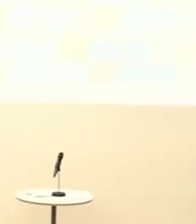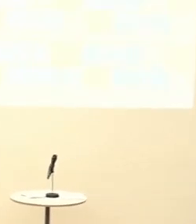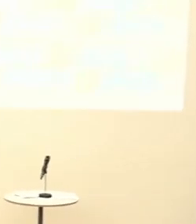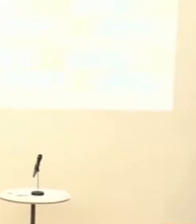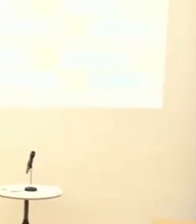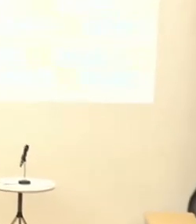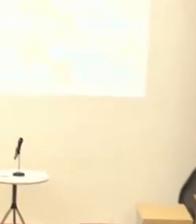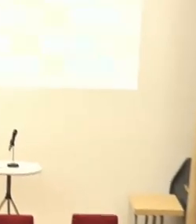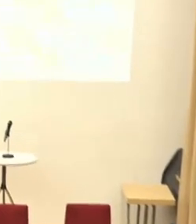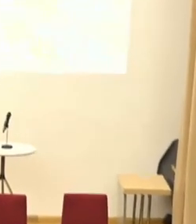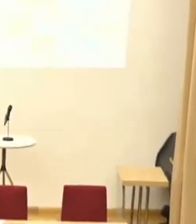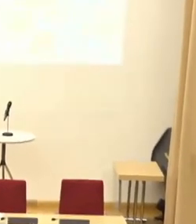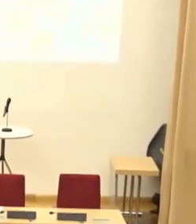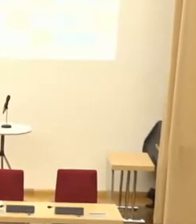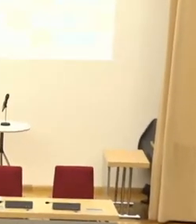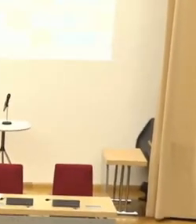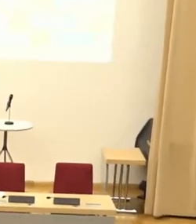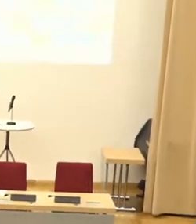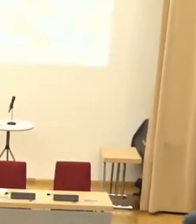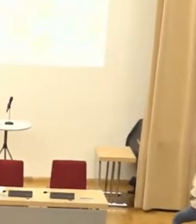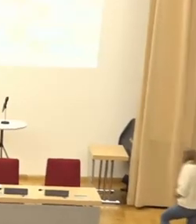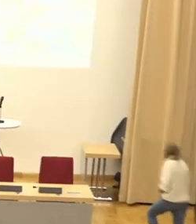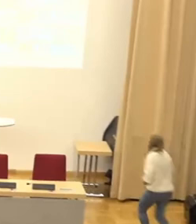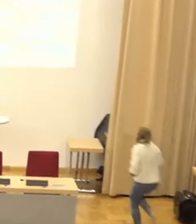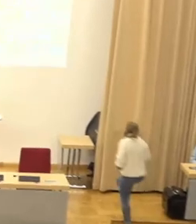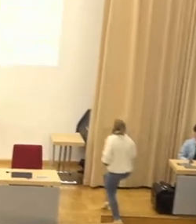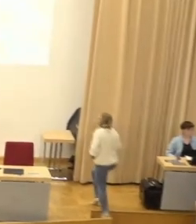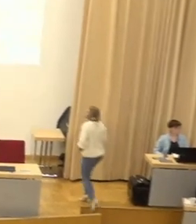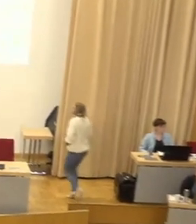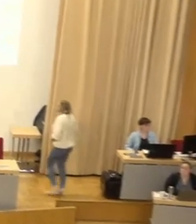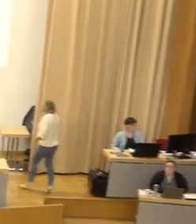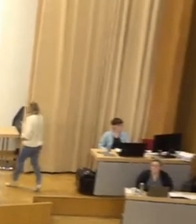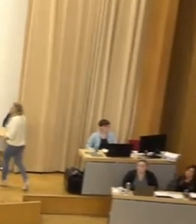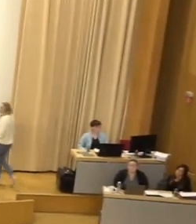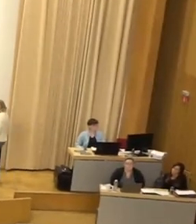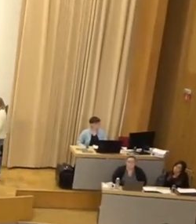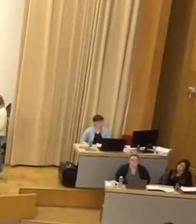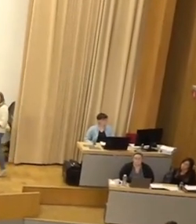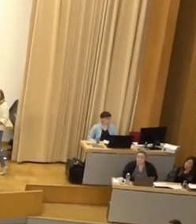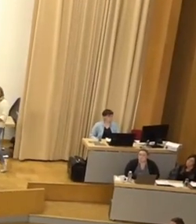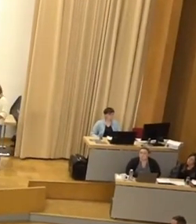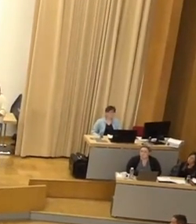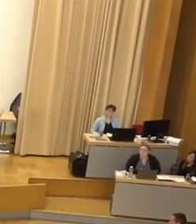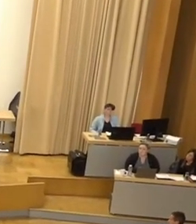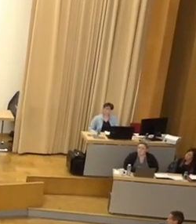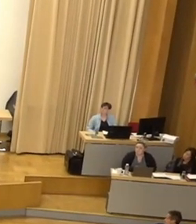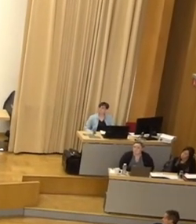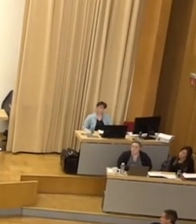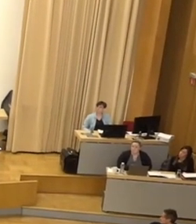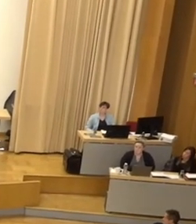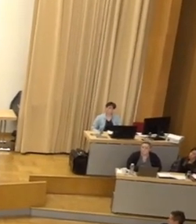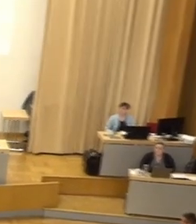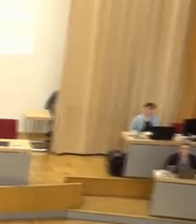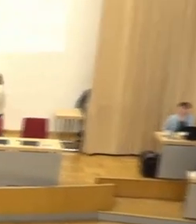Geschäftsordnungsanträge sind in der Reihenfolge abzuarbeiten und insoweit erst mal Herr Nietzsche und dann kommen wir zur Frau Wagner und dann Herr